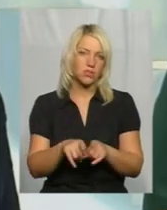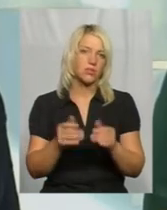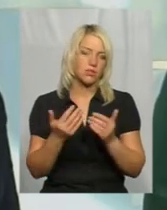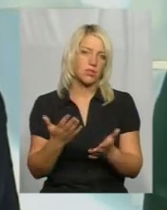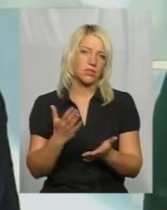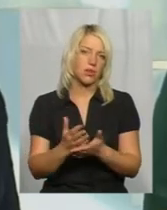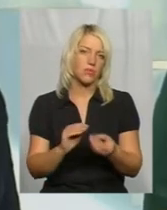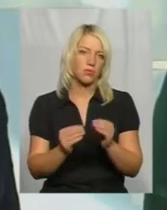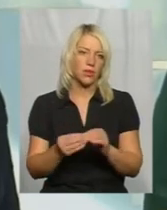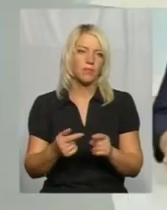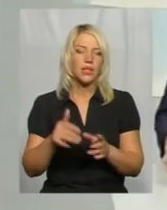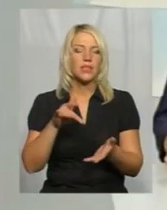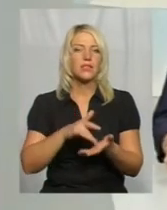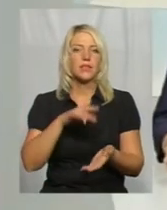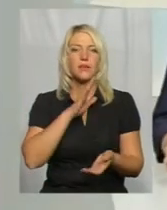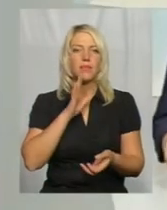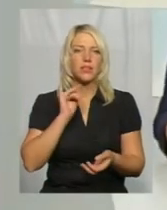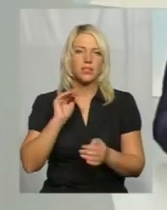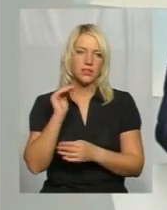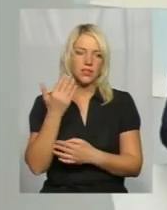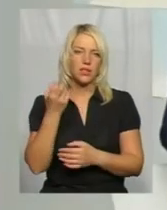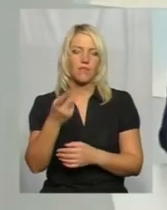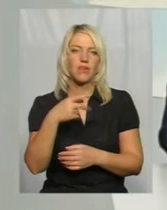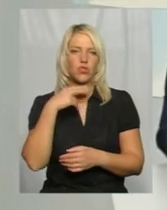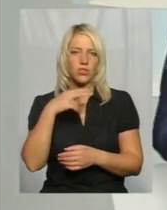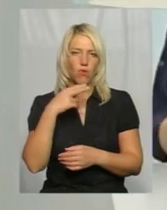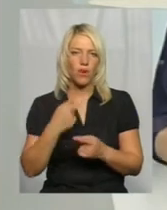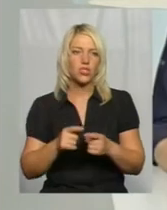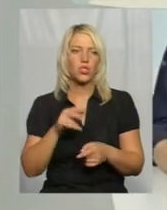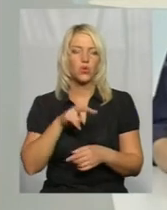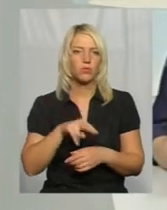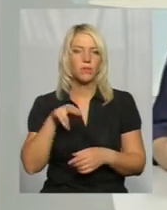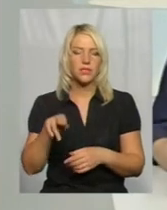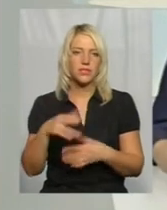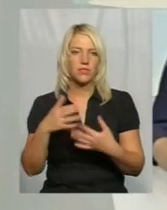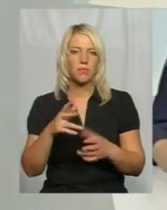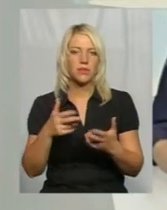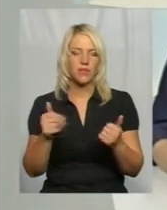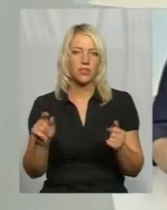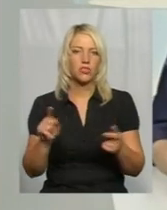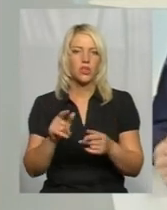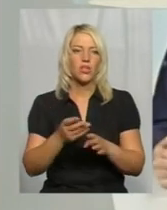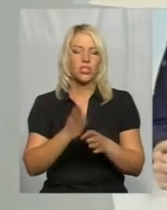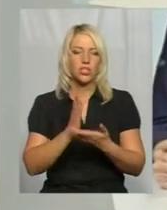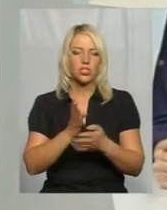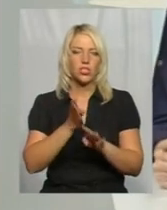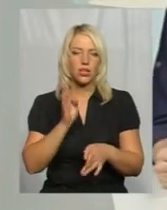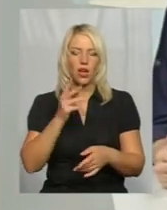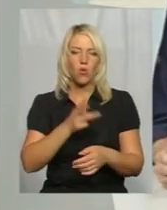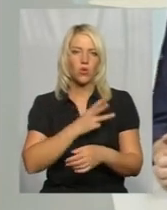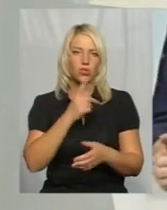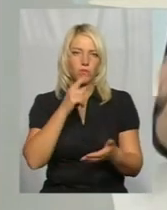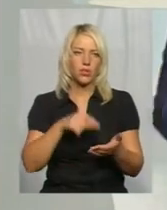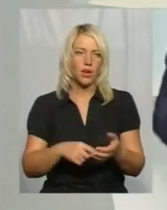До центру матері і дитини, як ви, пані Ларисо, зауважили, і Людмила Кисіль теж це підтверджує, що дійсно чимала черга охоче втуди потрапити.